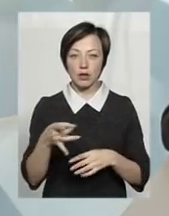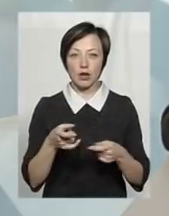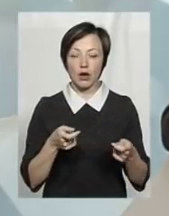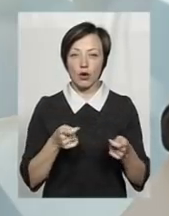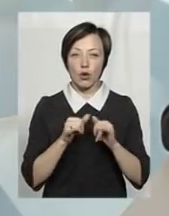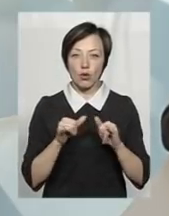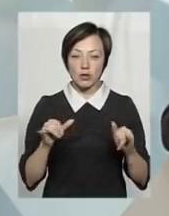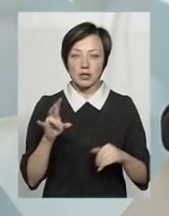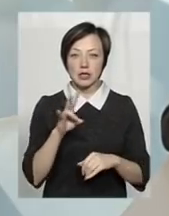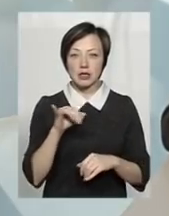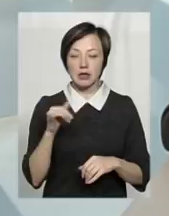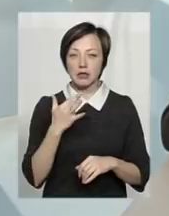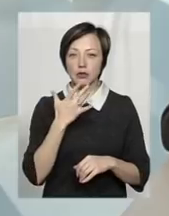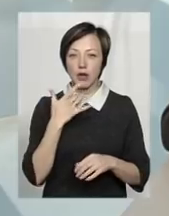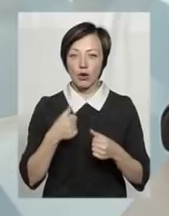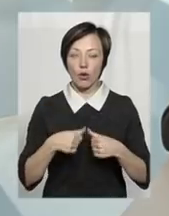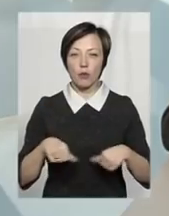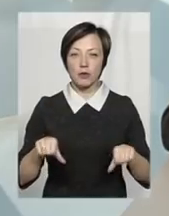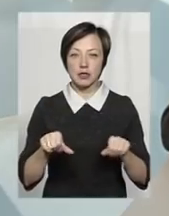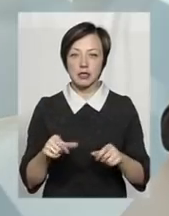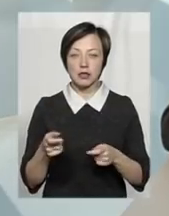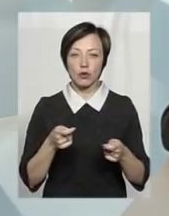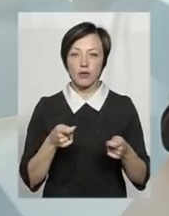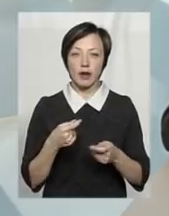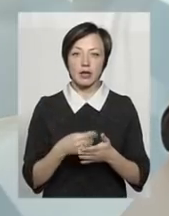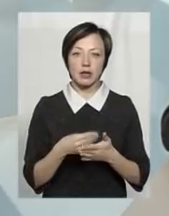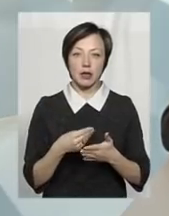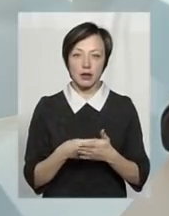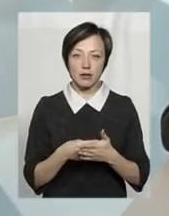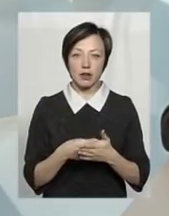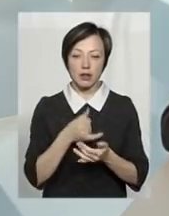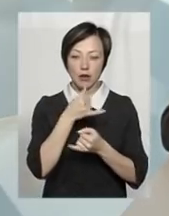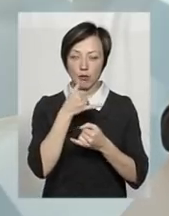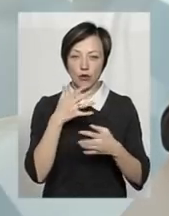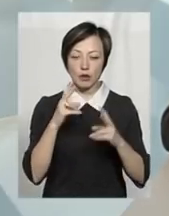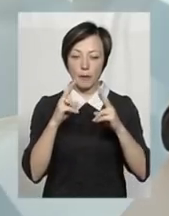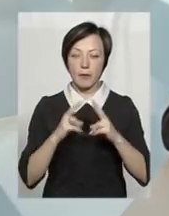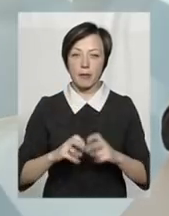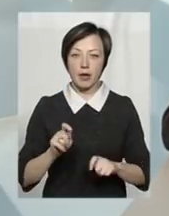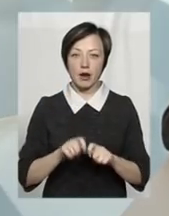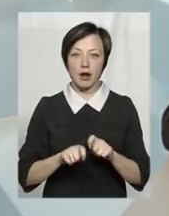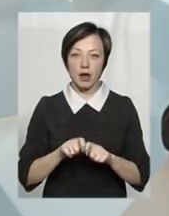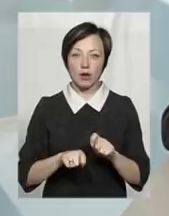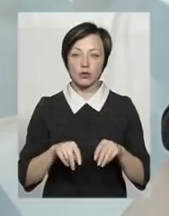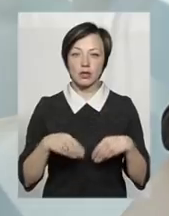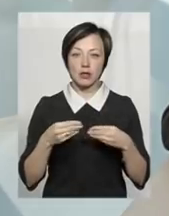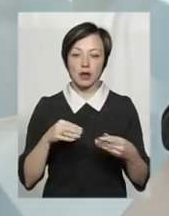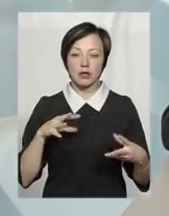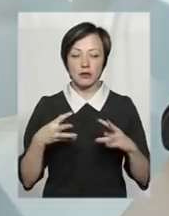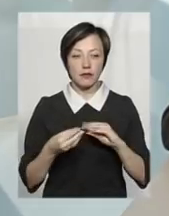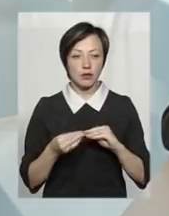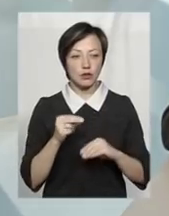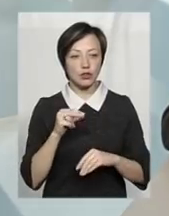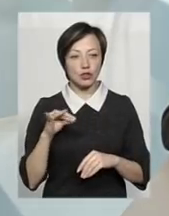розвитку, ні Національна комісія з регулювання тарифів, вона не може переглянути і дати висновок, чи